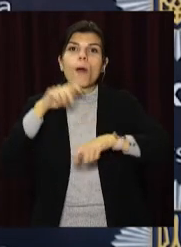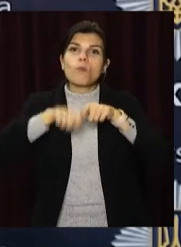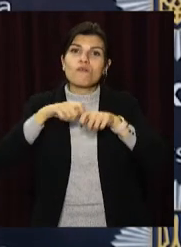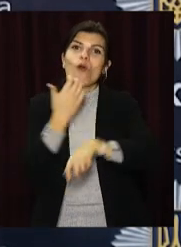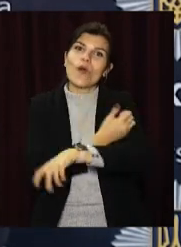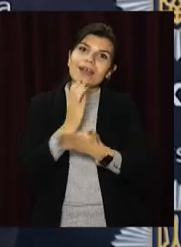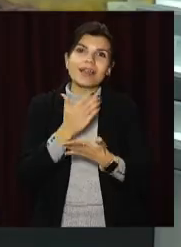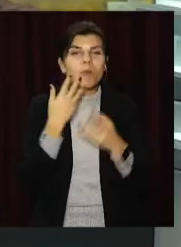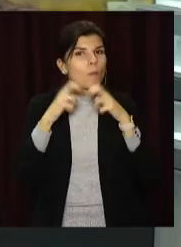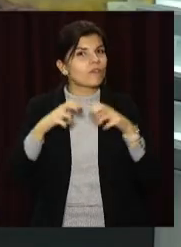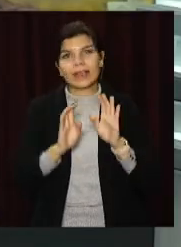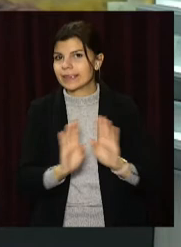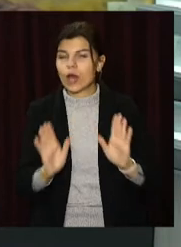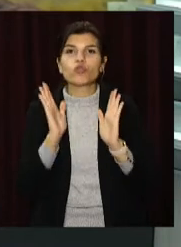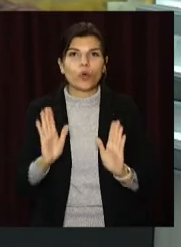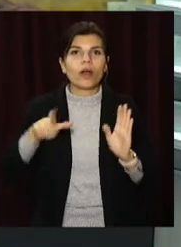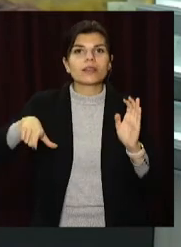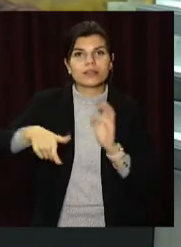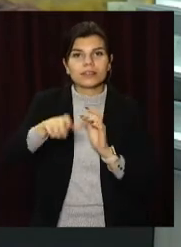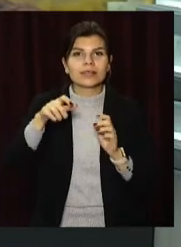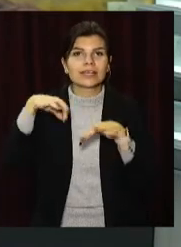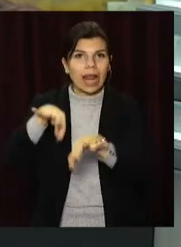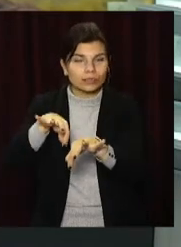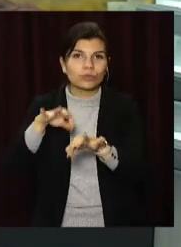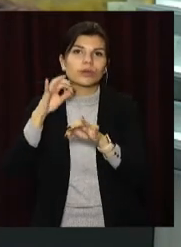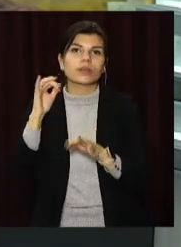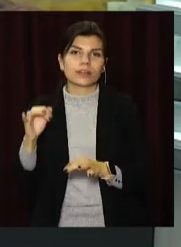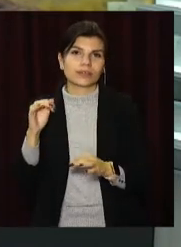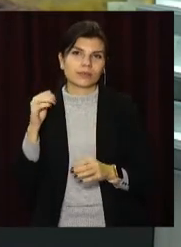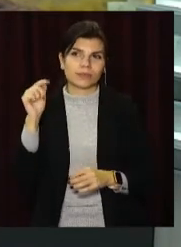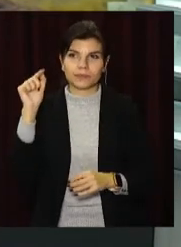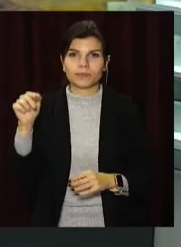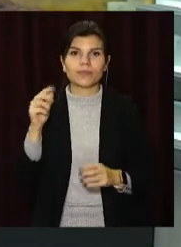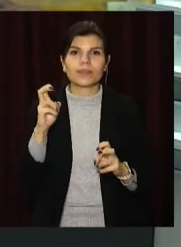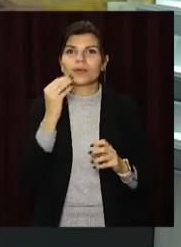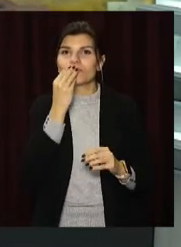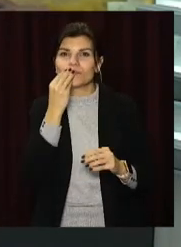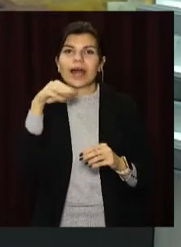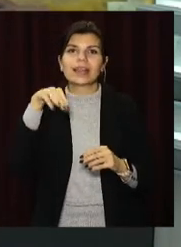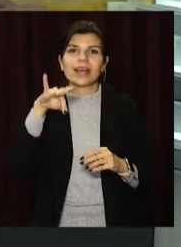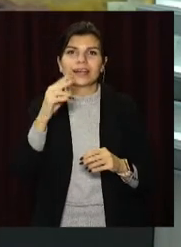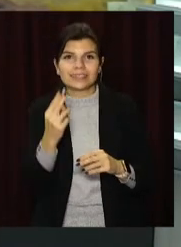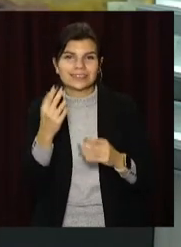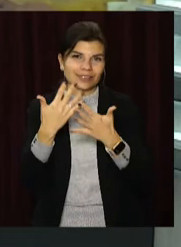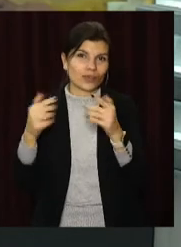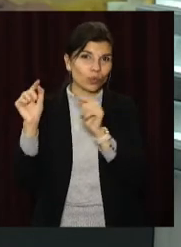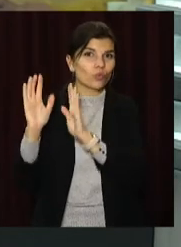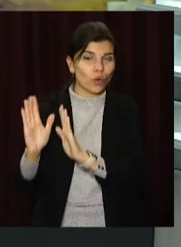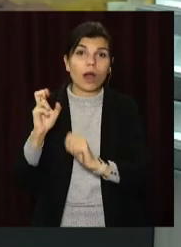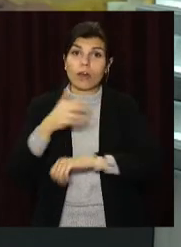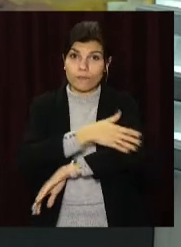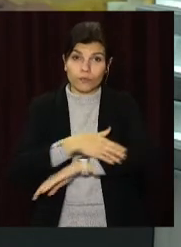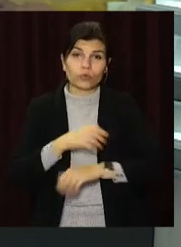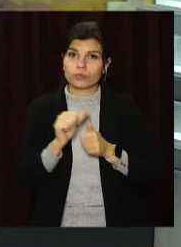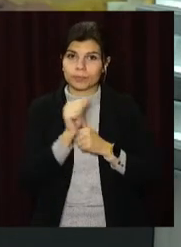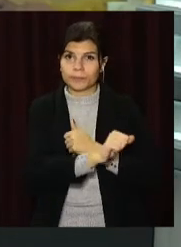проводимо. Не знадобиться ковід-сертифікати для проїзду у громадському транспорті Дніпра. У профільному департаменті